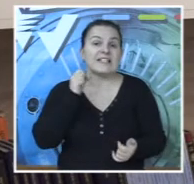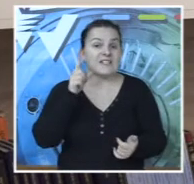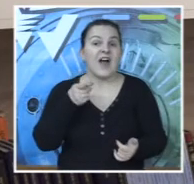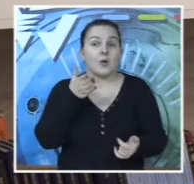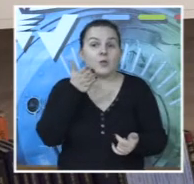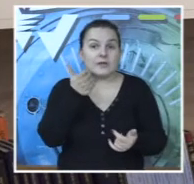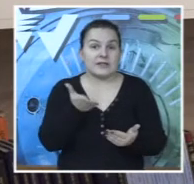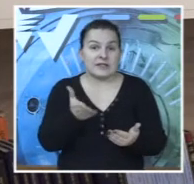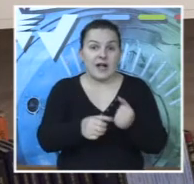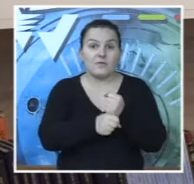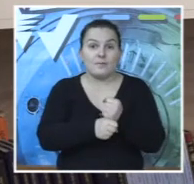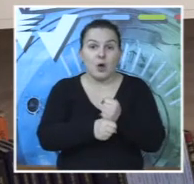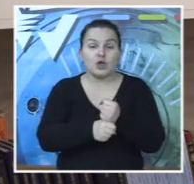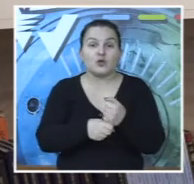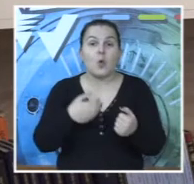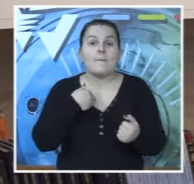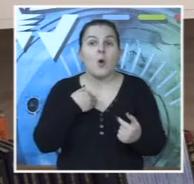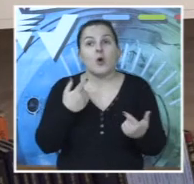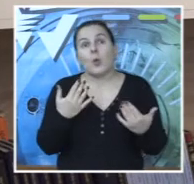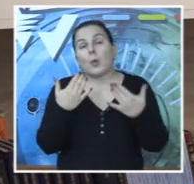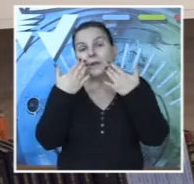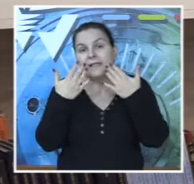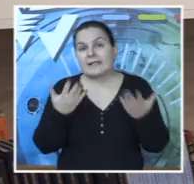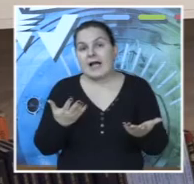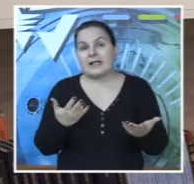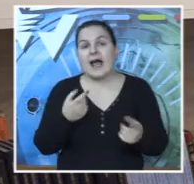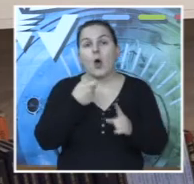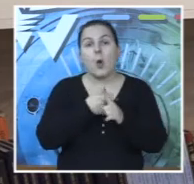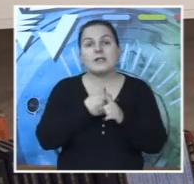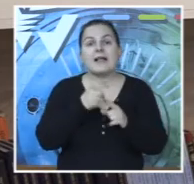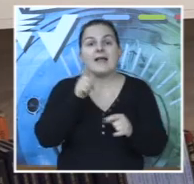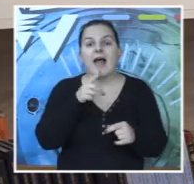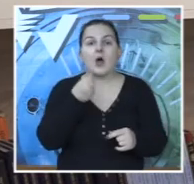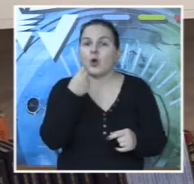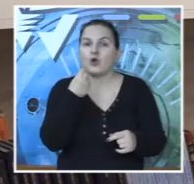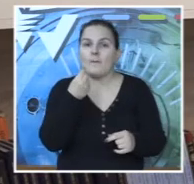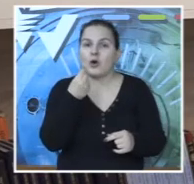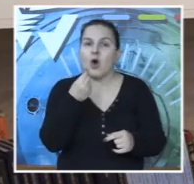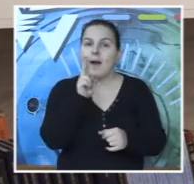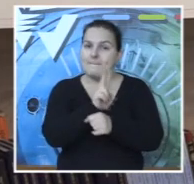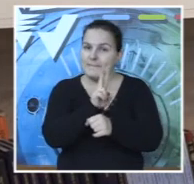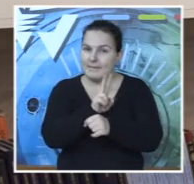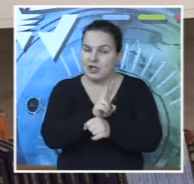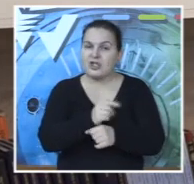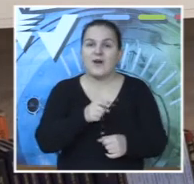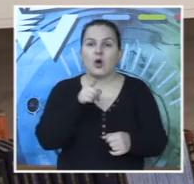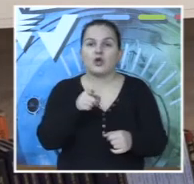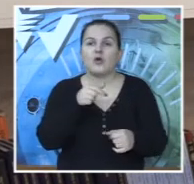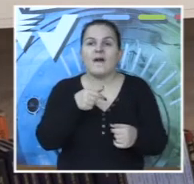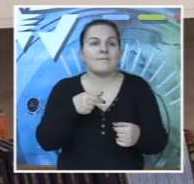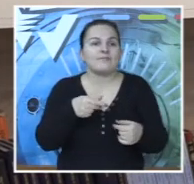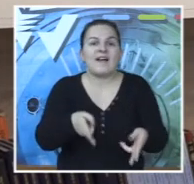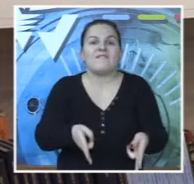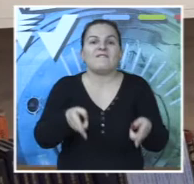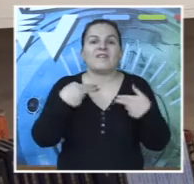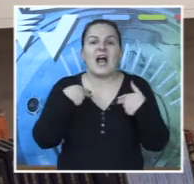Svaku takvu podršku moj je utisak da je Kosta jako dobro primjećivao i da je